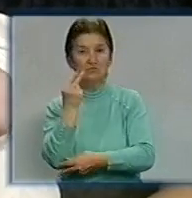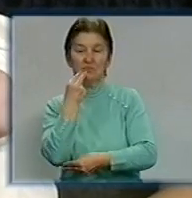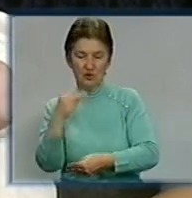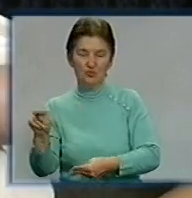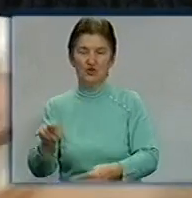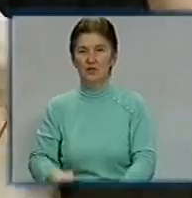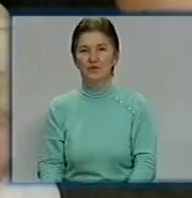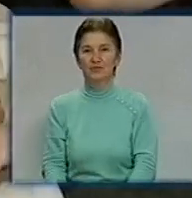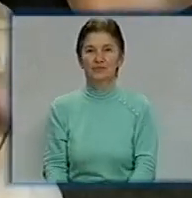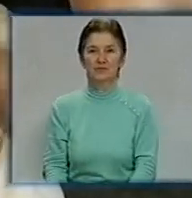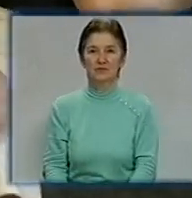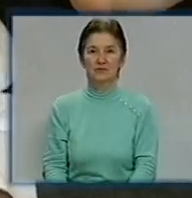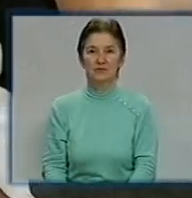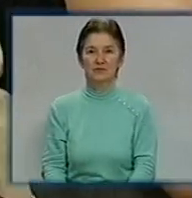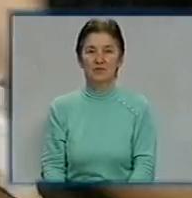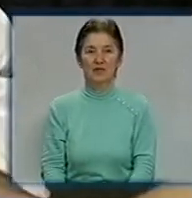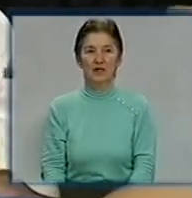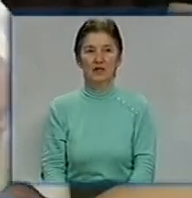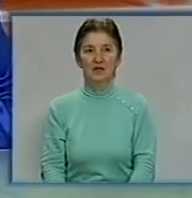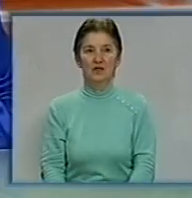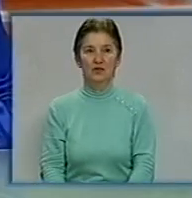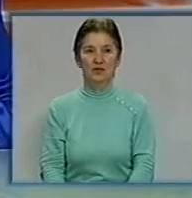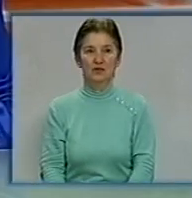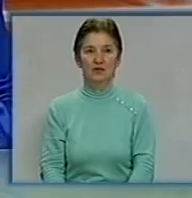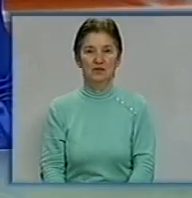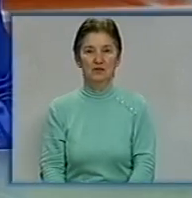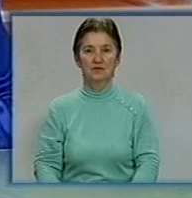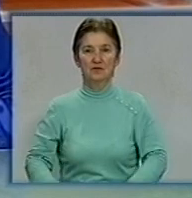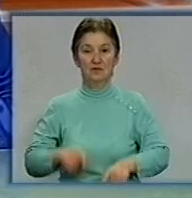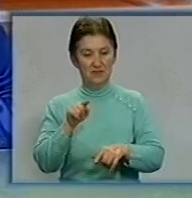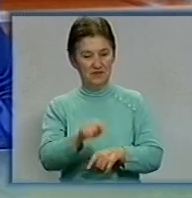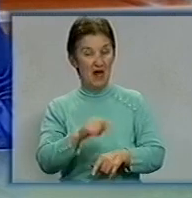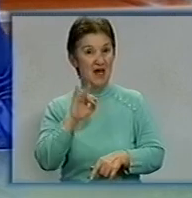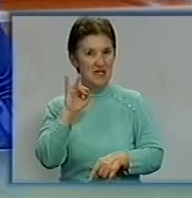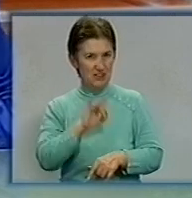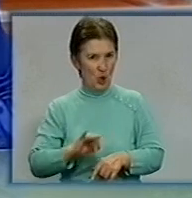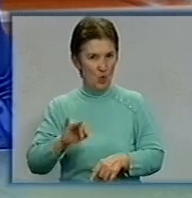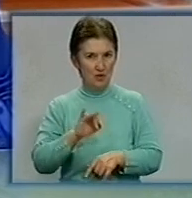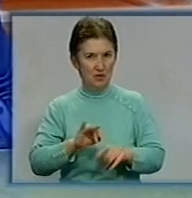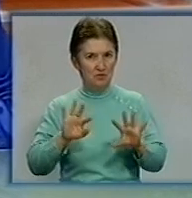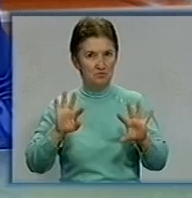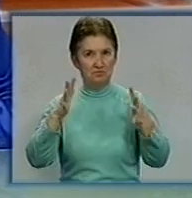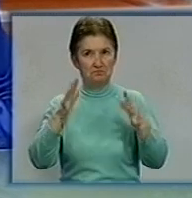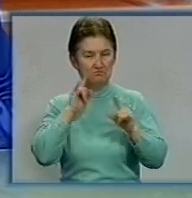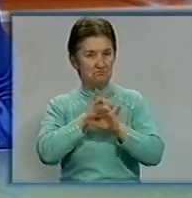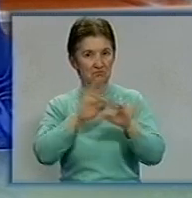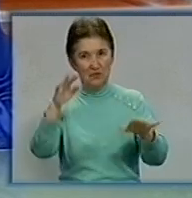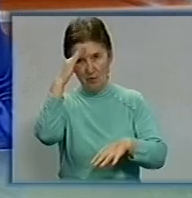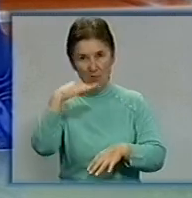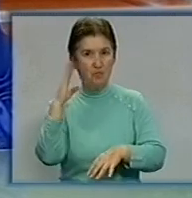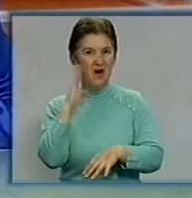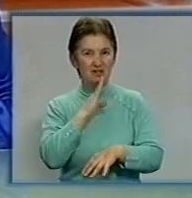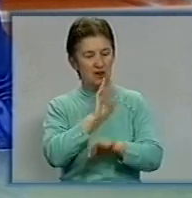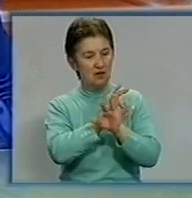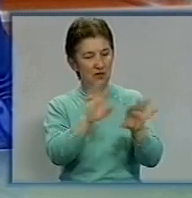Кришко, Микола Головко, Ілля Зільонкін. День за днем. Ця історія викликала резонанс у соціальних мережах. Батьки, мовляд, розповідають